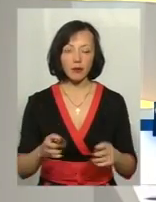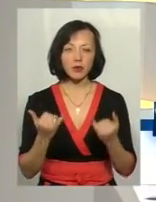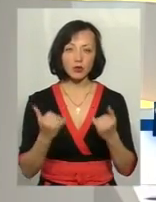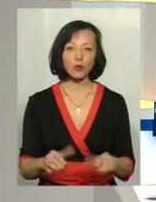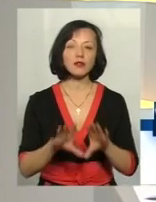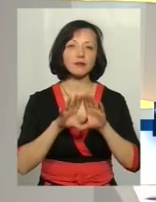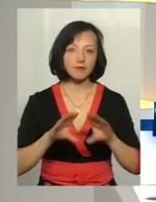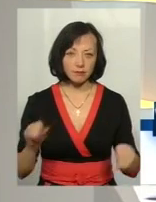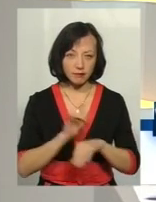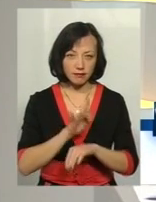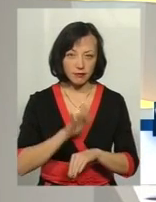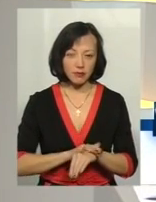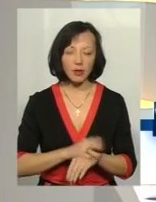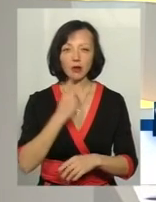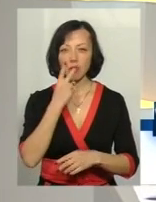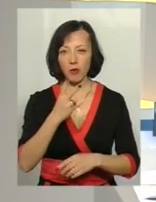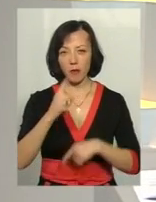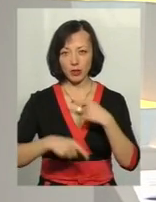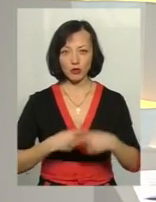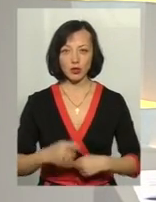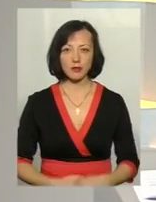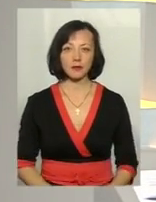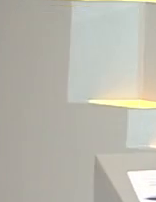сьогодні вона вичерпана. Побачимось.